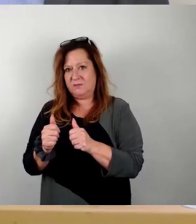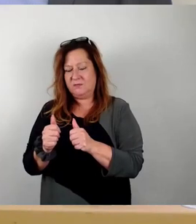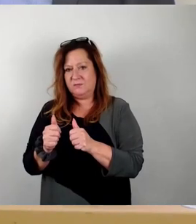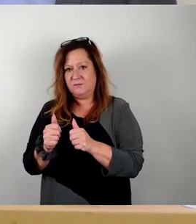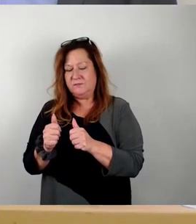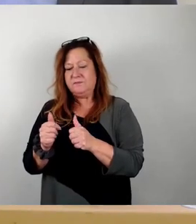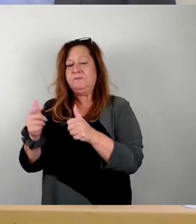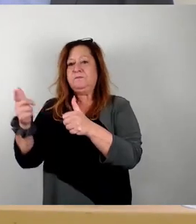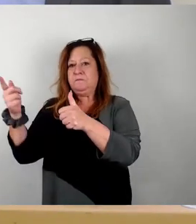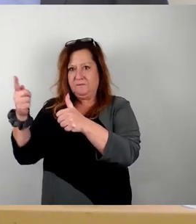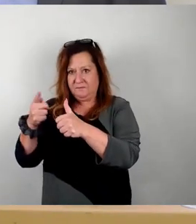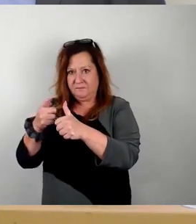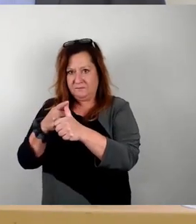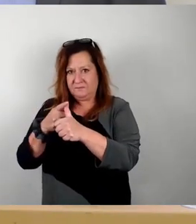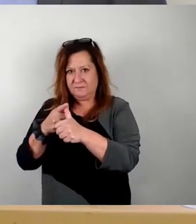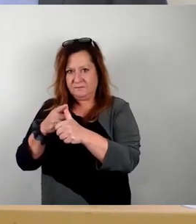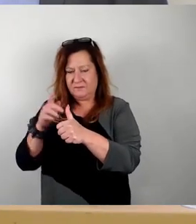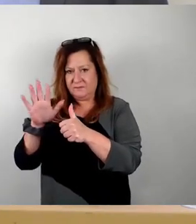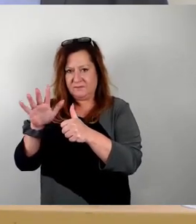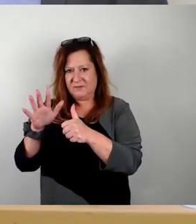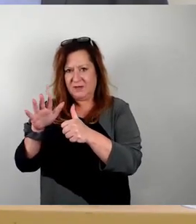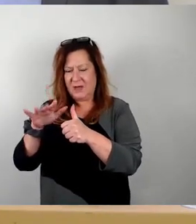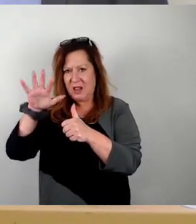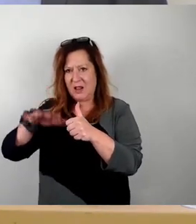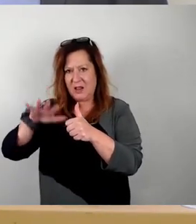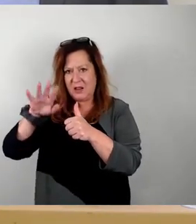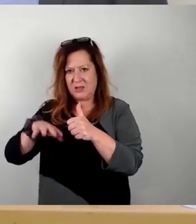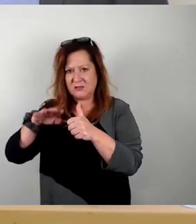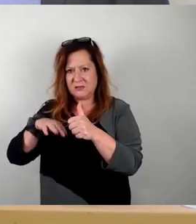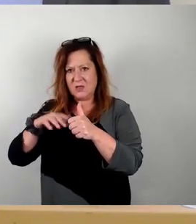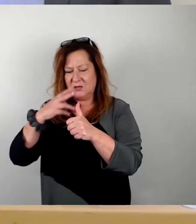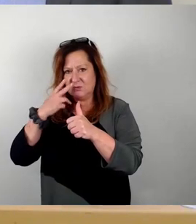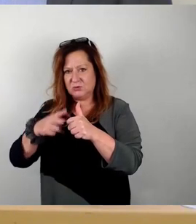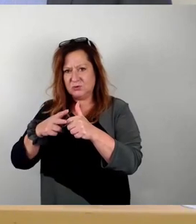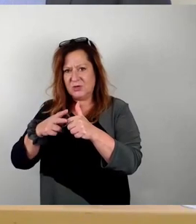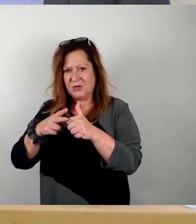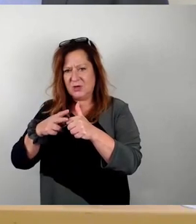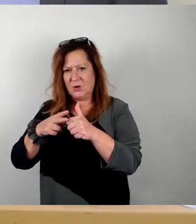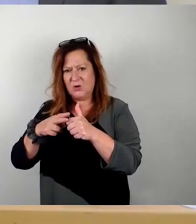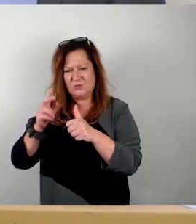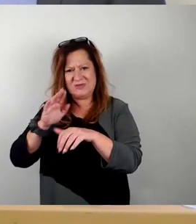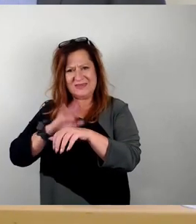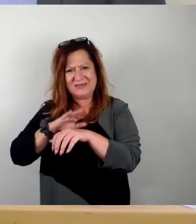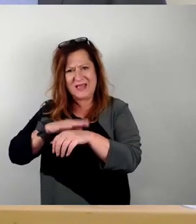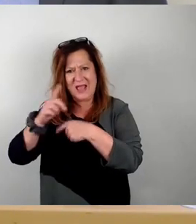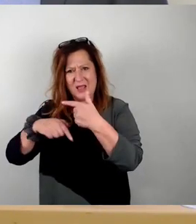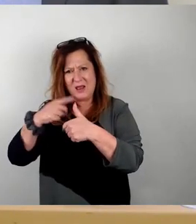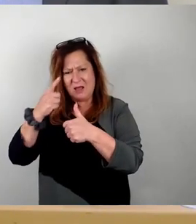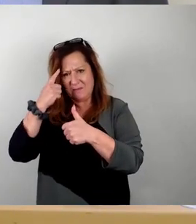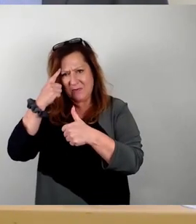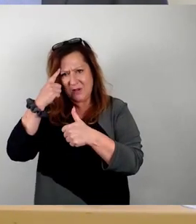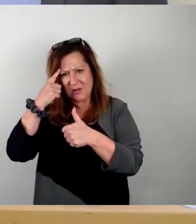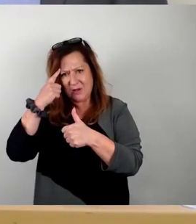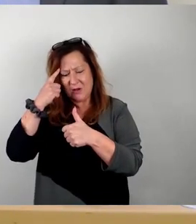Zunächst, ich mache es mal jetzt, wie es bei mir in der Liste ist, jetzt nicht auf Chronologie, zunächst stelle ich mal den